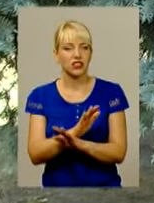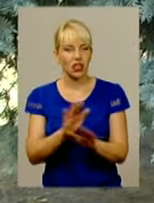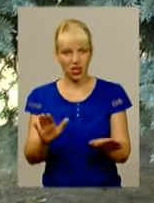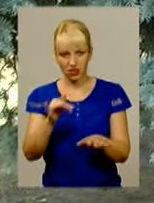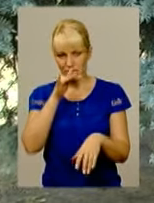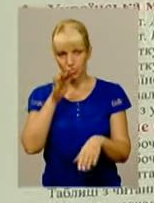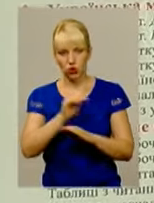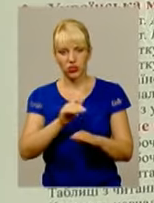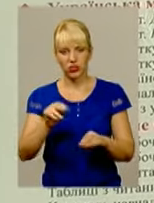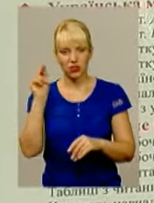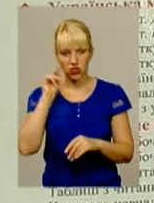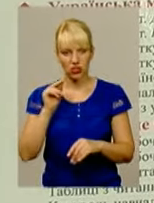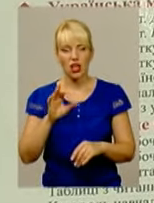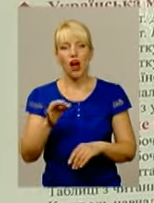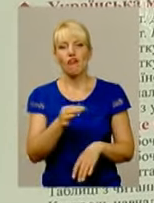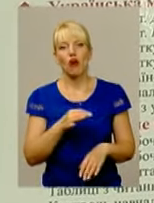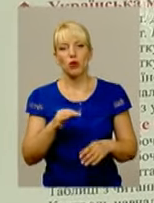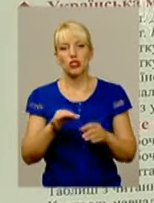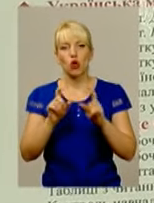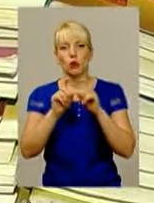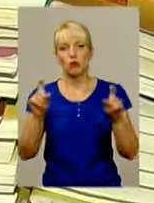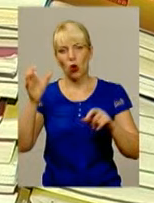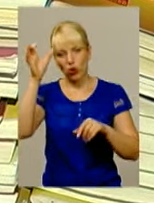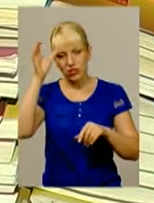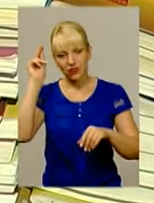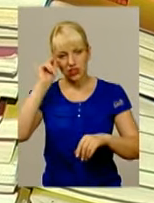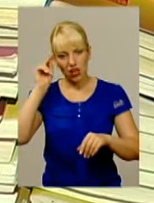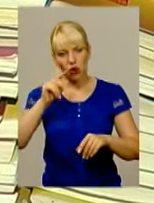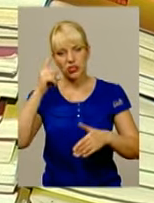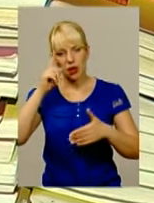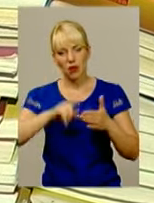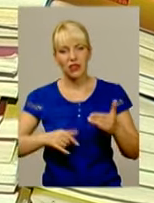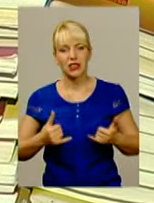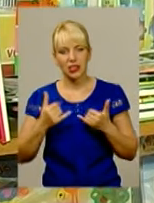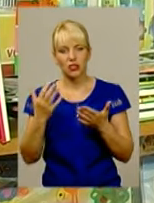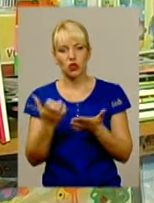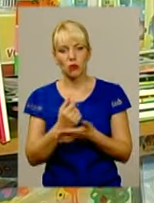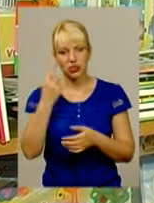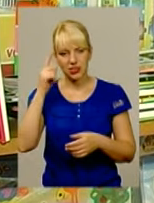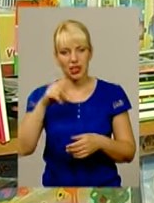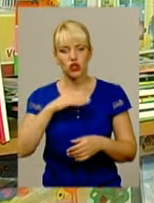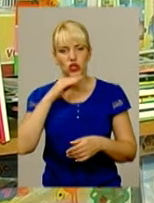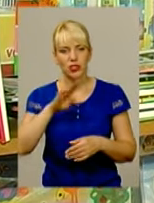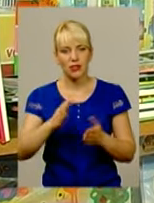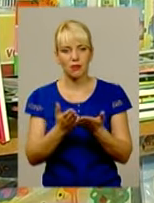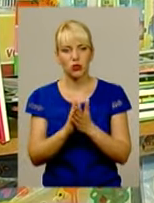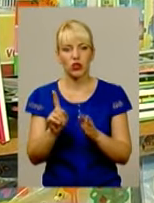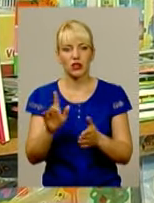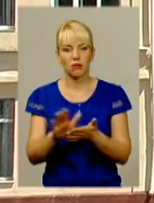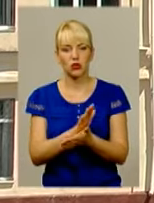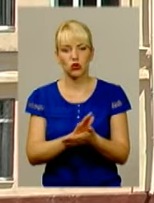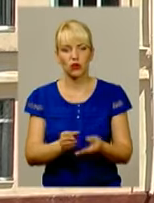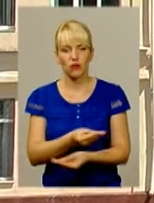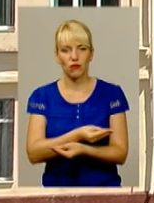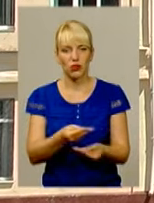зможу діти вчитися. Та в обласному департаменті освіти і науки запевняють, для здобуття знань достатньо підручників, які безкоштовно видають у